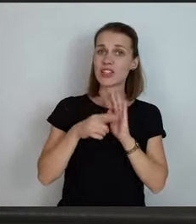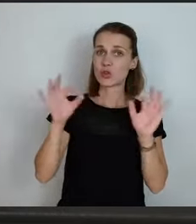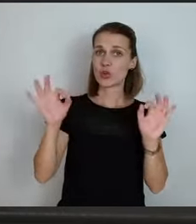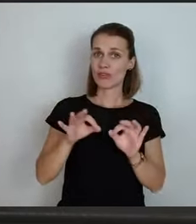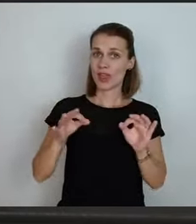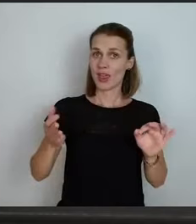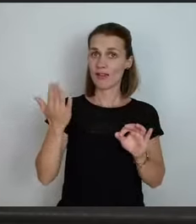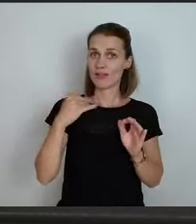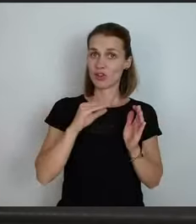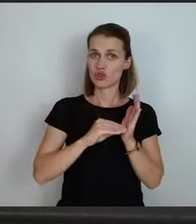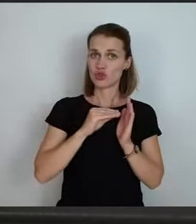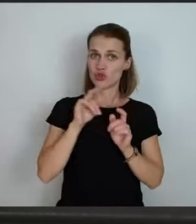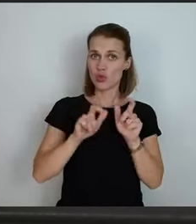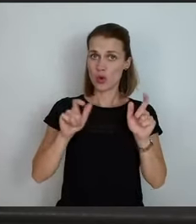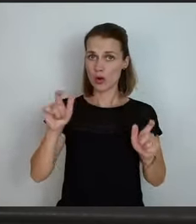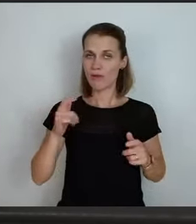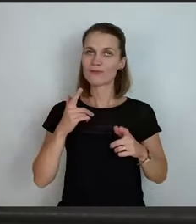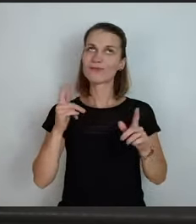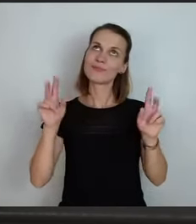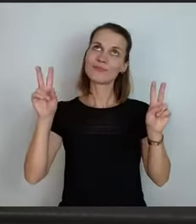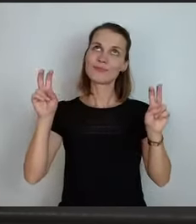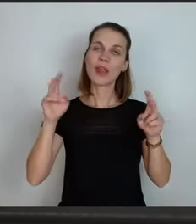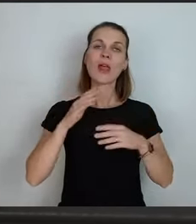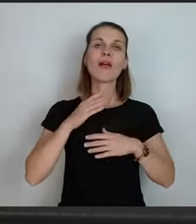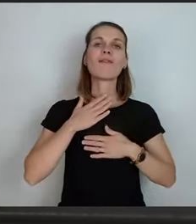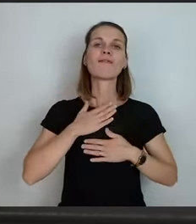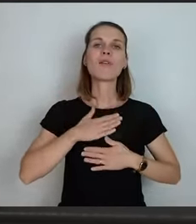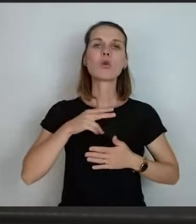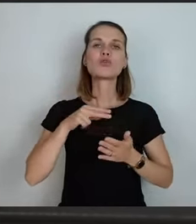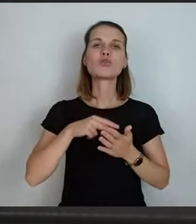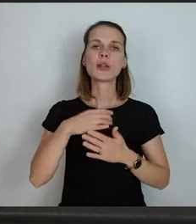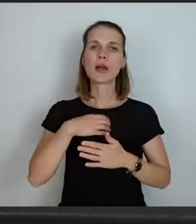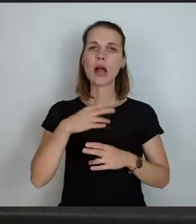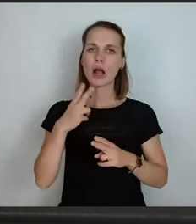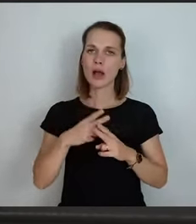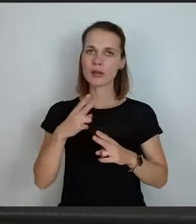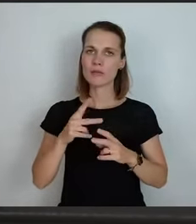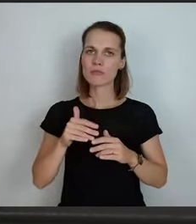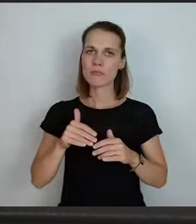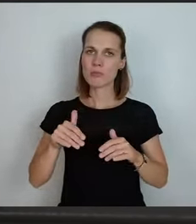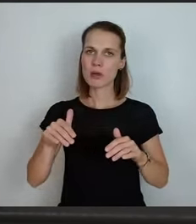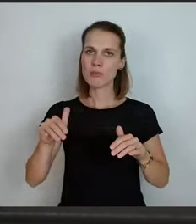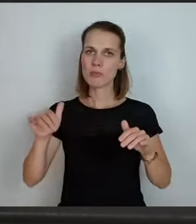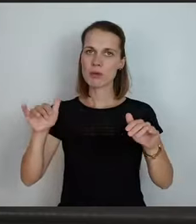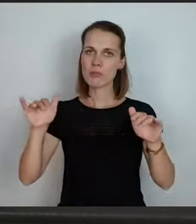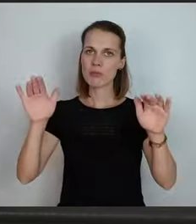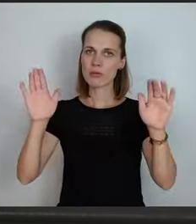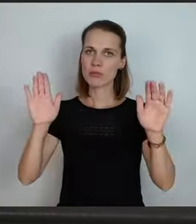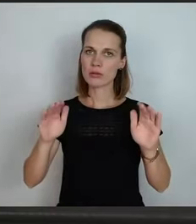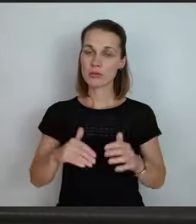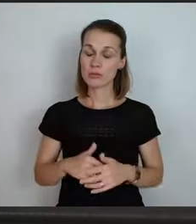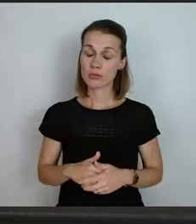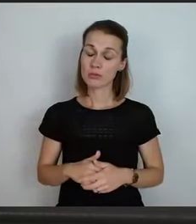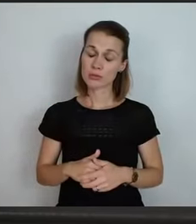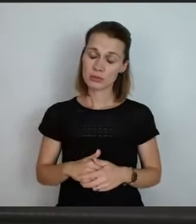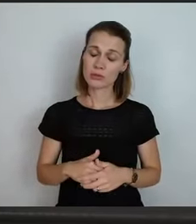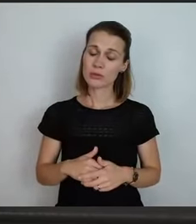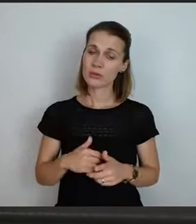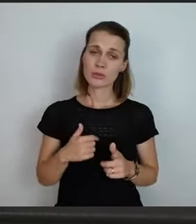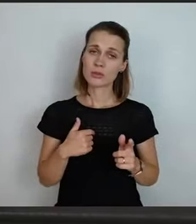Wohlstandskrankheiten, mit denen wir hier zu kämpfen haben, sind noch weiter nach Corona natürlich verschärbt worden. Ich möchte nicht